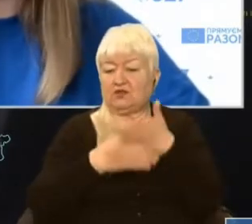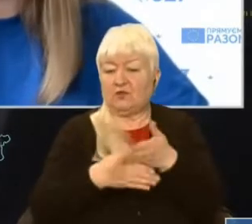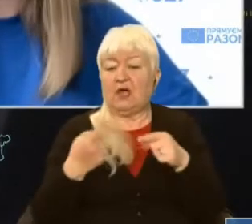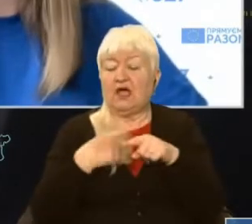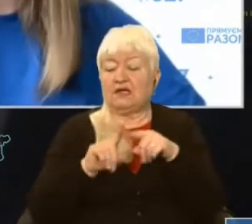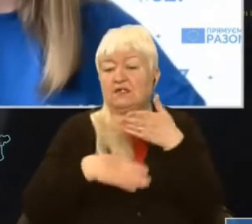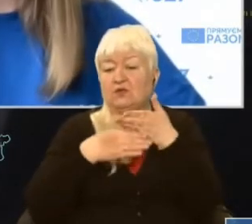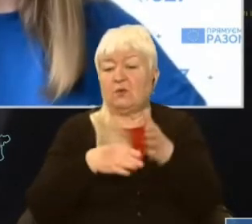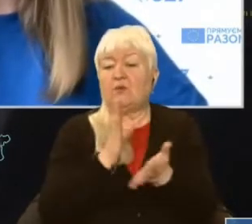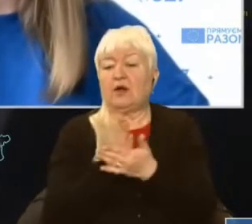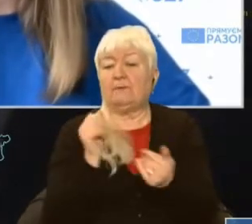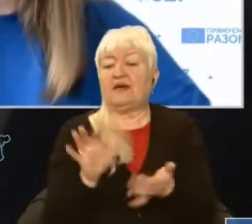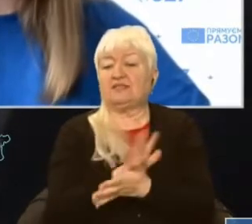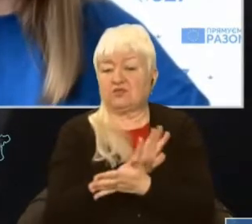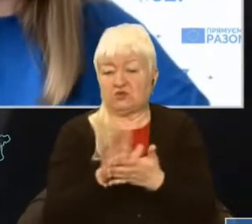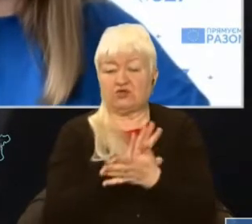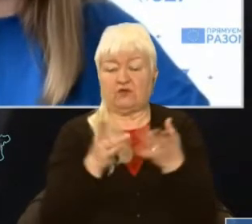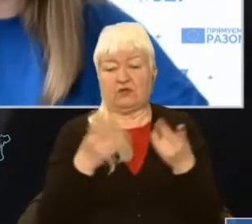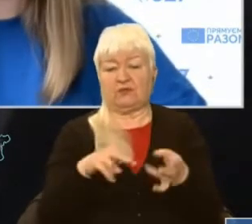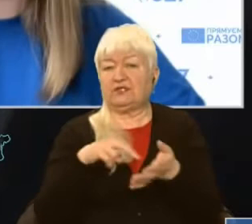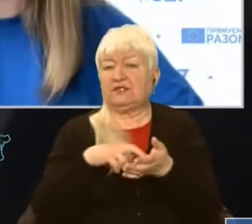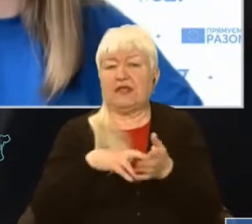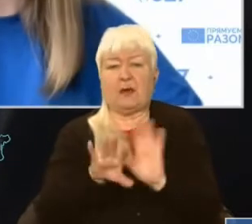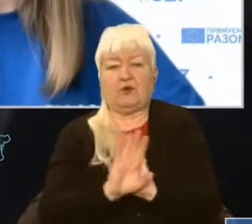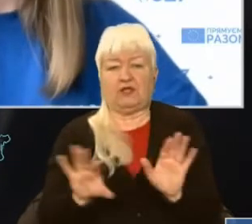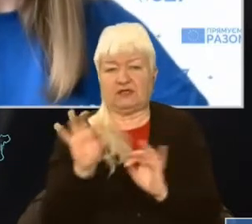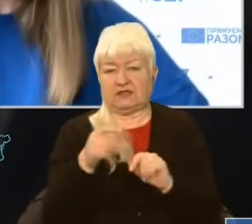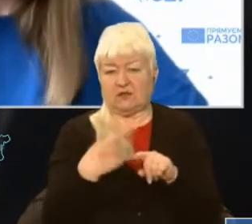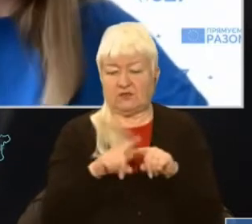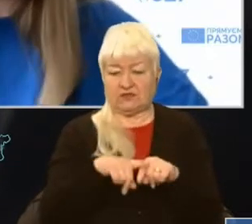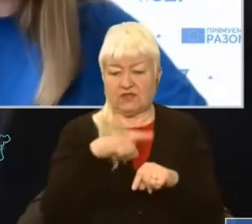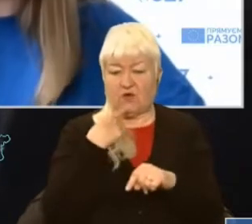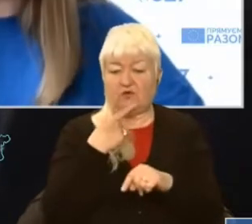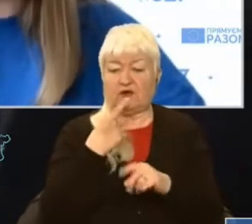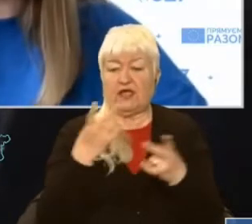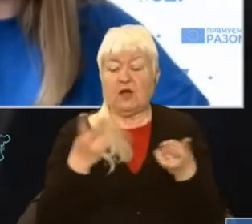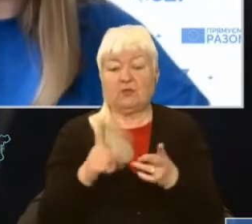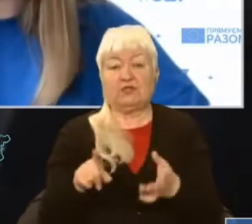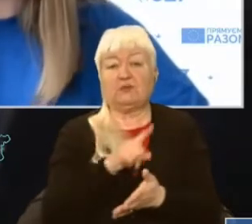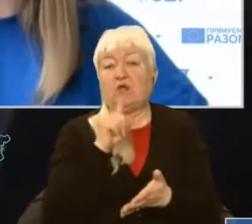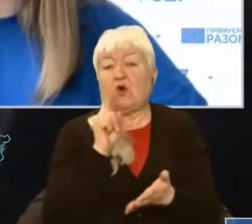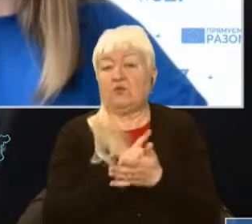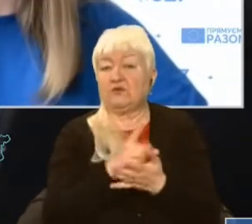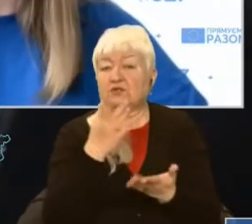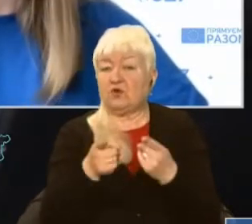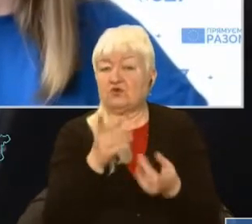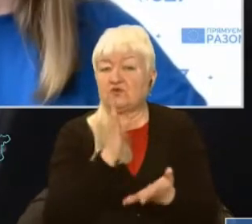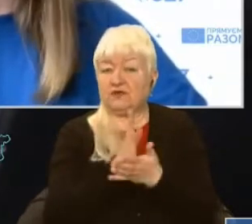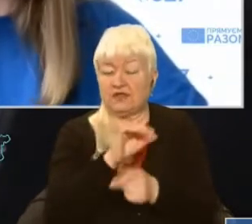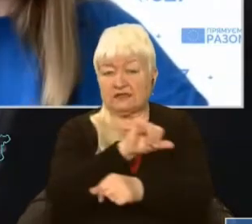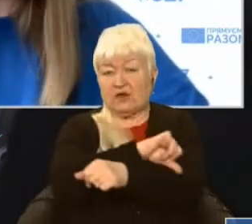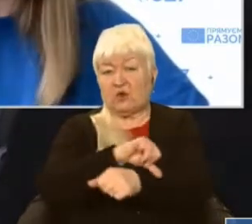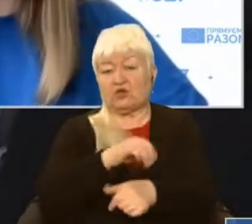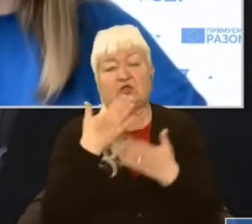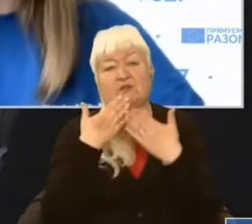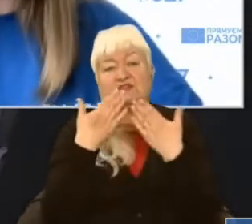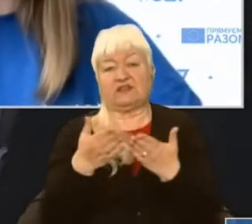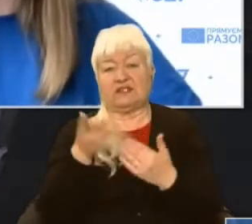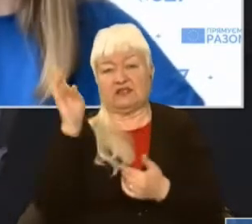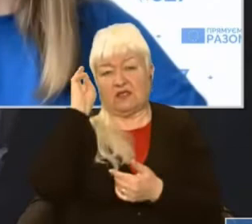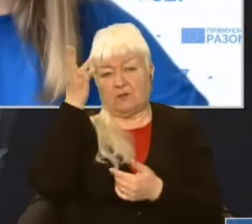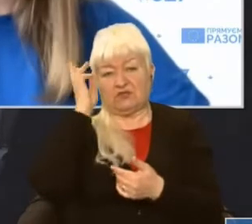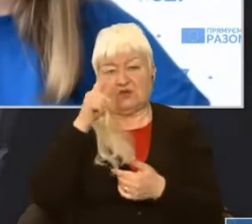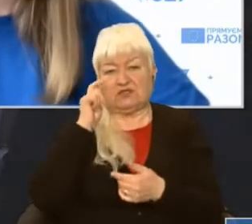допомога є безкоштовною. Потрібно не боятися про це говорити. Потрібно обов'язково, якщо ви знаходитесь за кордоном, звертатися до